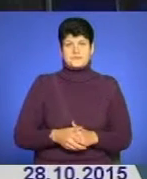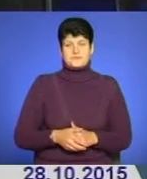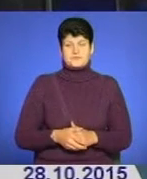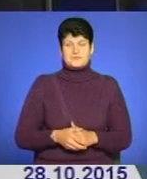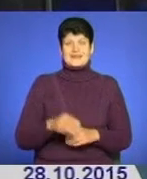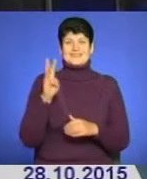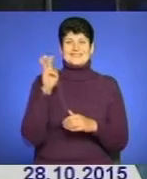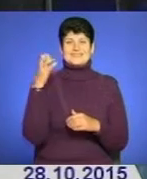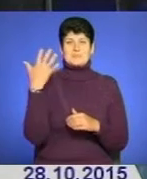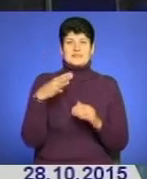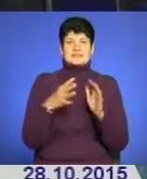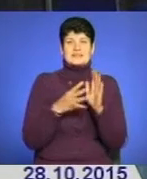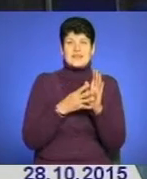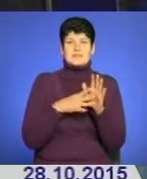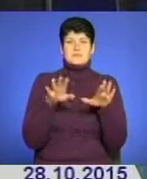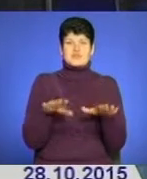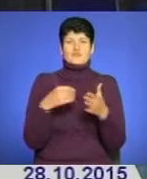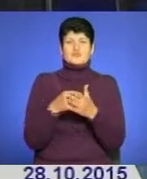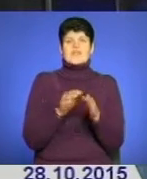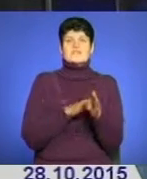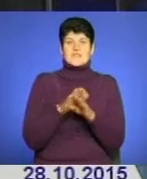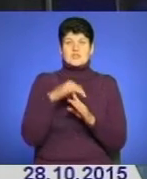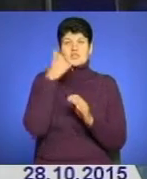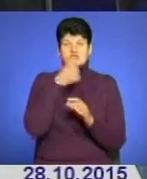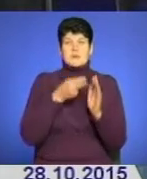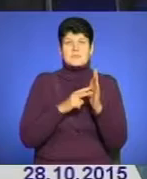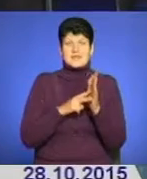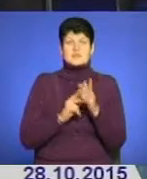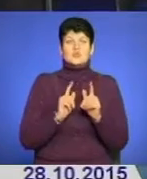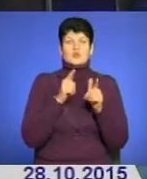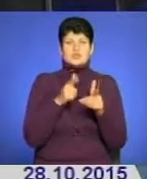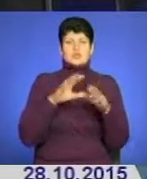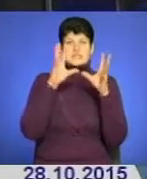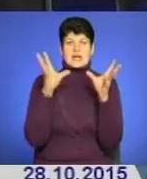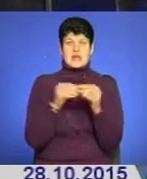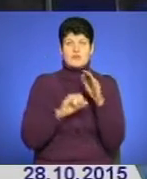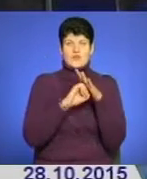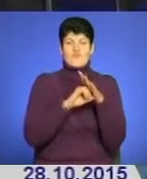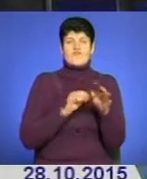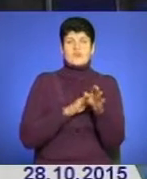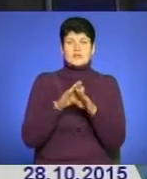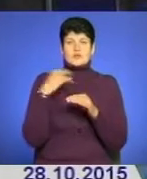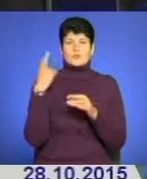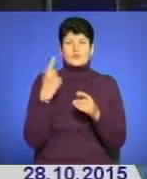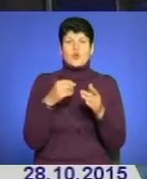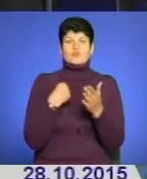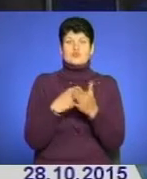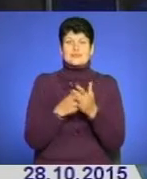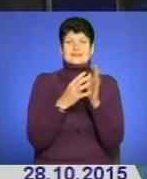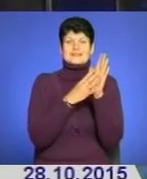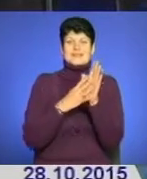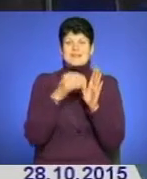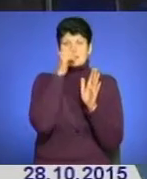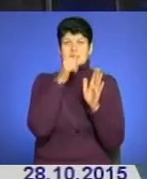359 місцевих бюджетів Тернопільщини виконали річний план з надходження до загального фонду. Виконання обласного бюджету за 9 місяців цього року та